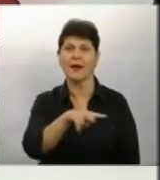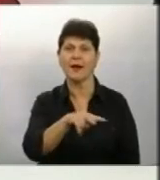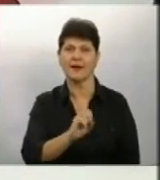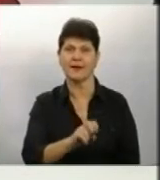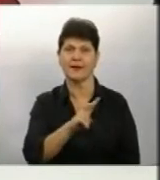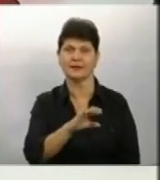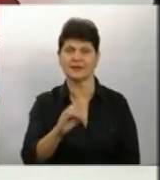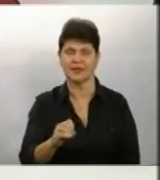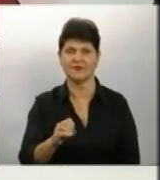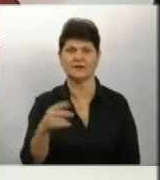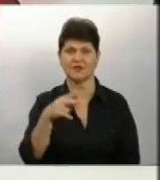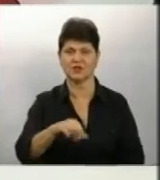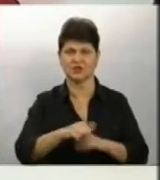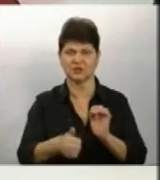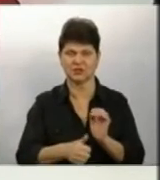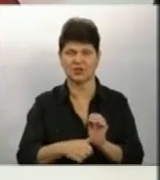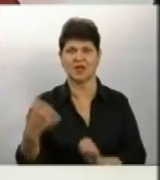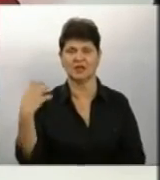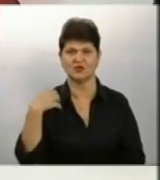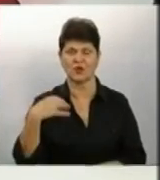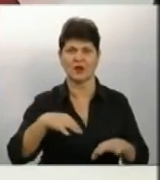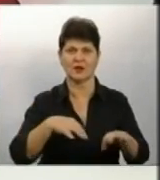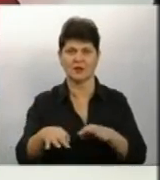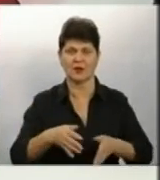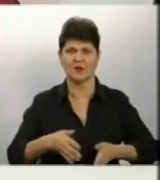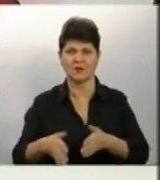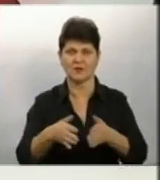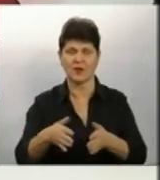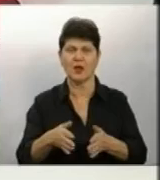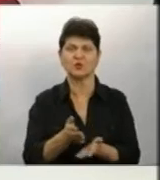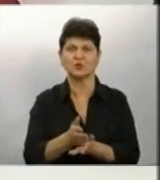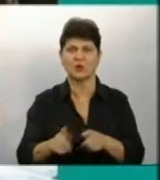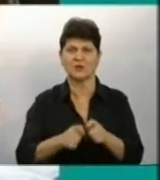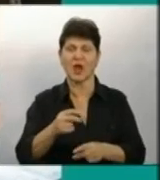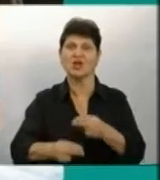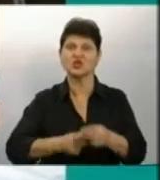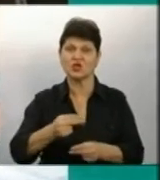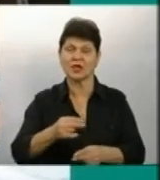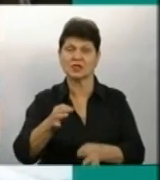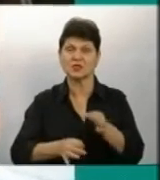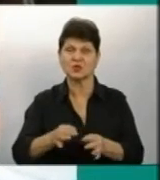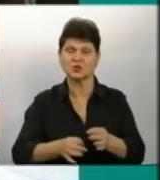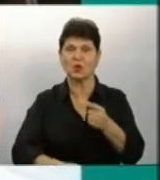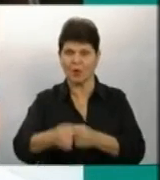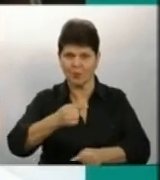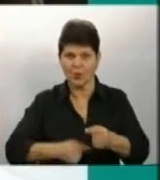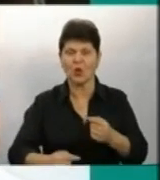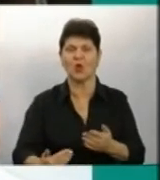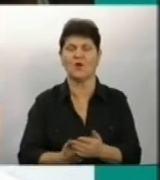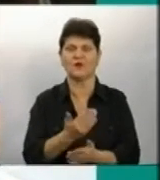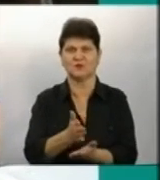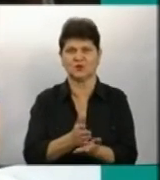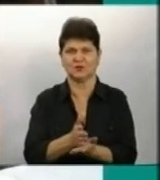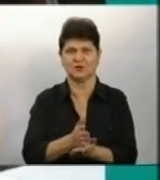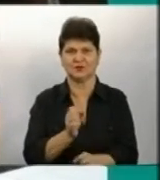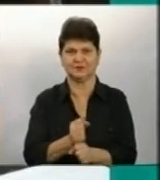-му начальник Держагентства автомобільних доріг звільнив за аріат службових порушень Через суд поновився на посаді і проступив до виконання службових